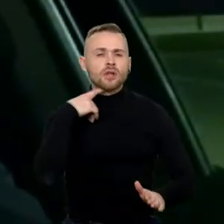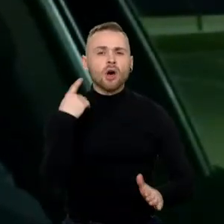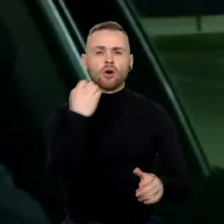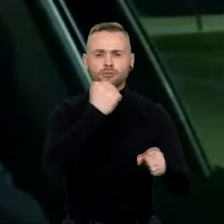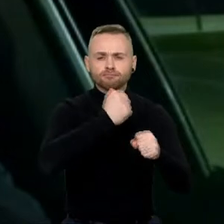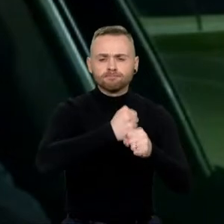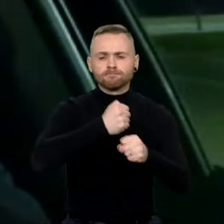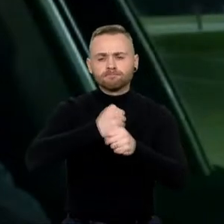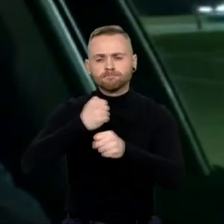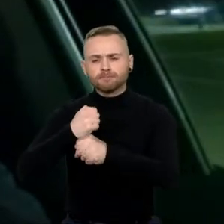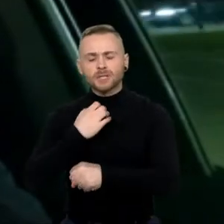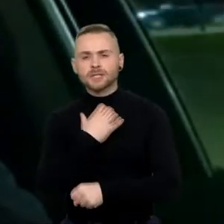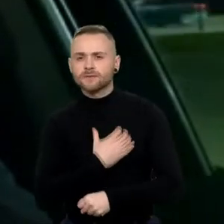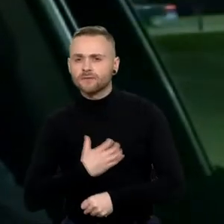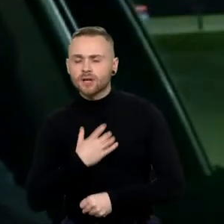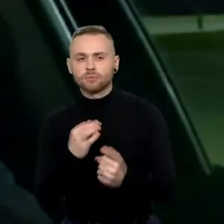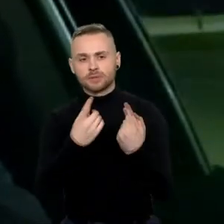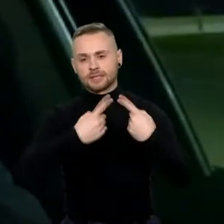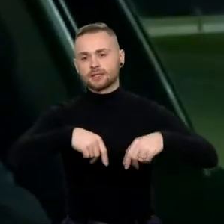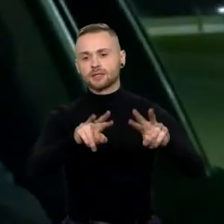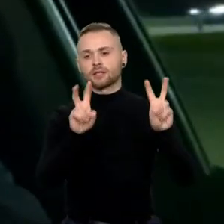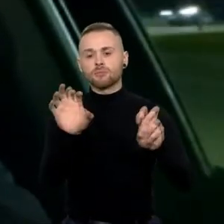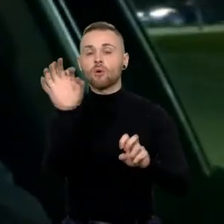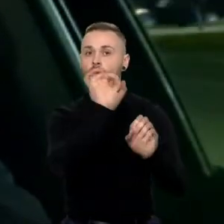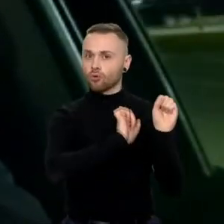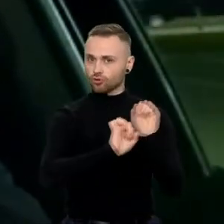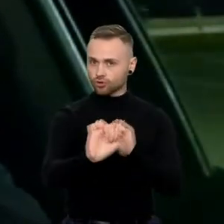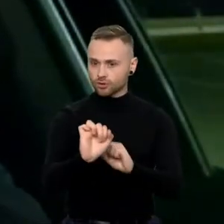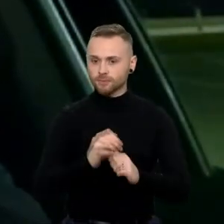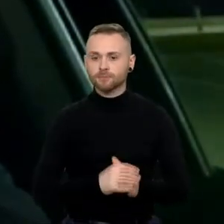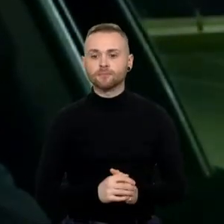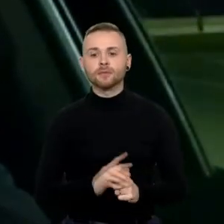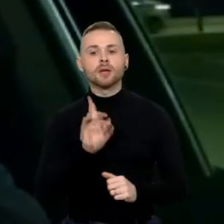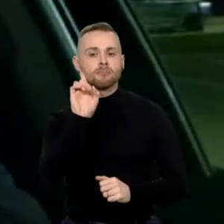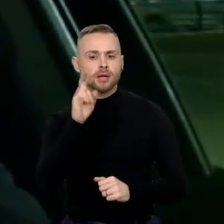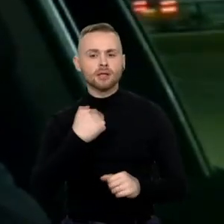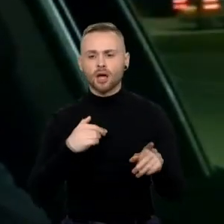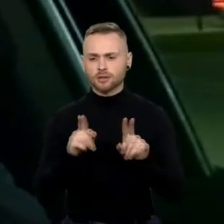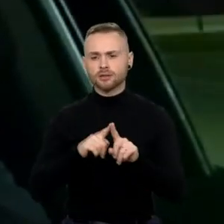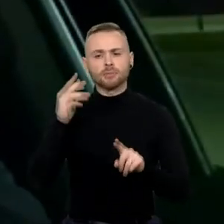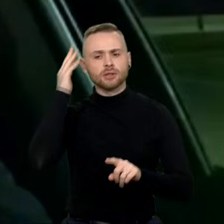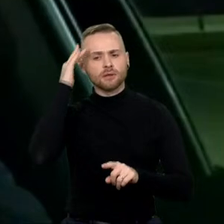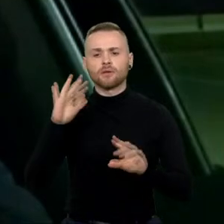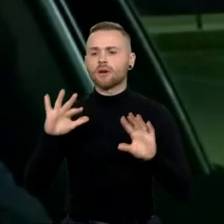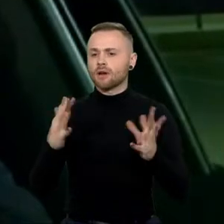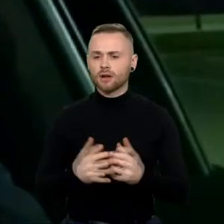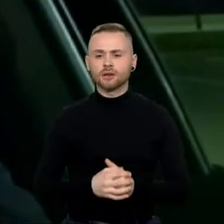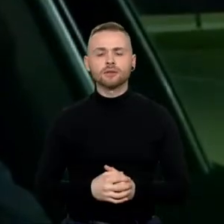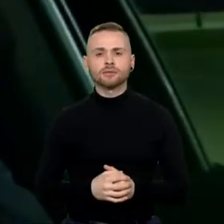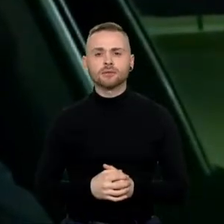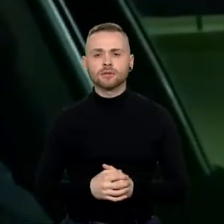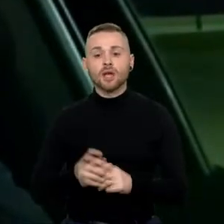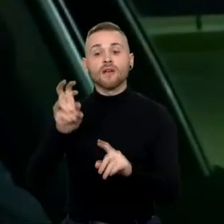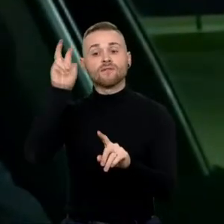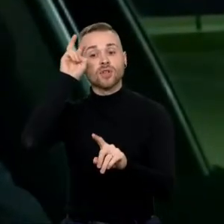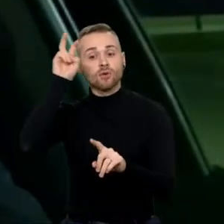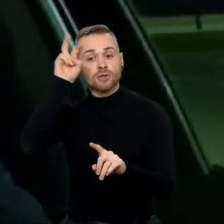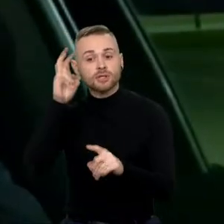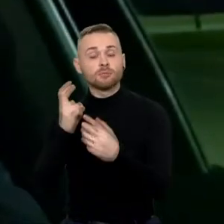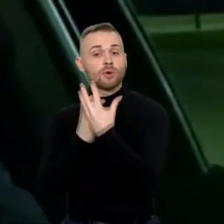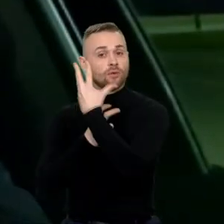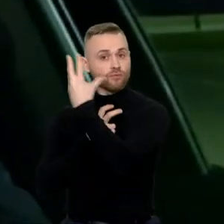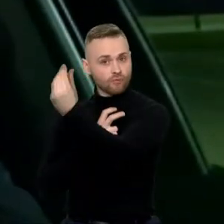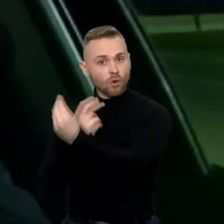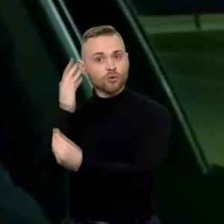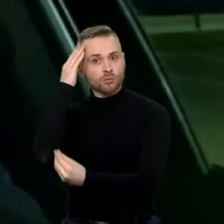darbų gynybos srityje, tačiau aš taip galiu manyti, kad vyriausybėje gali būti tokia nuomone, kad galėtų